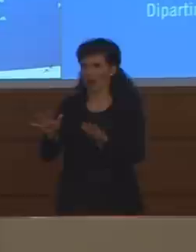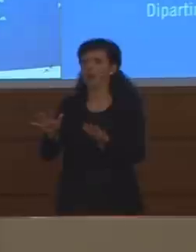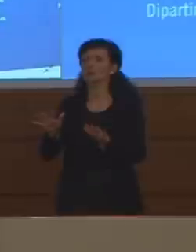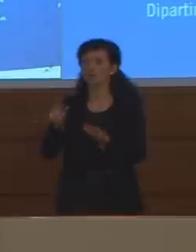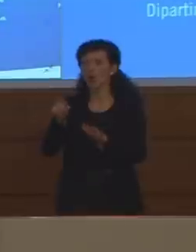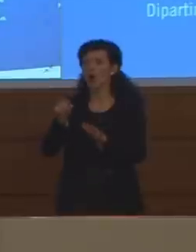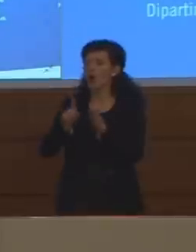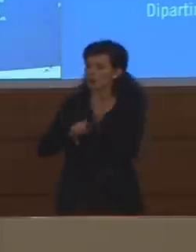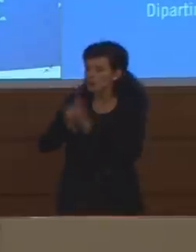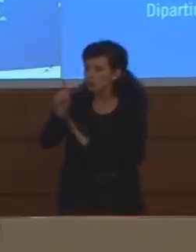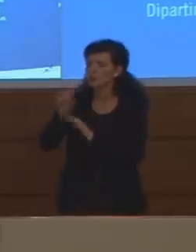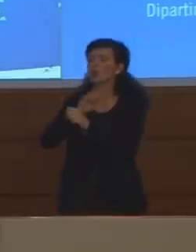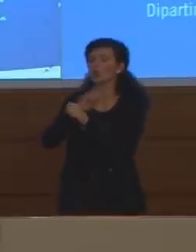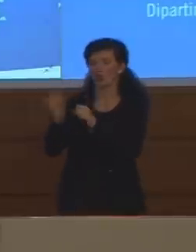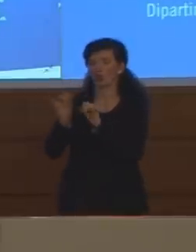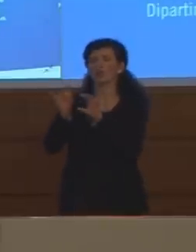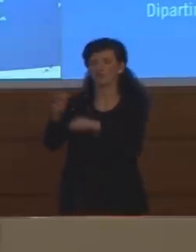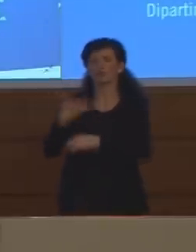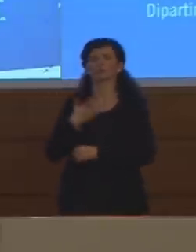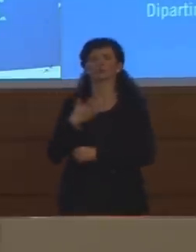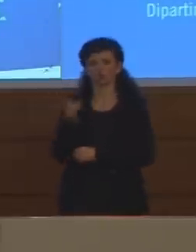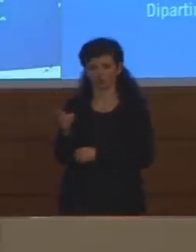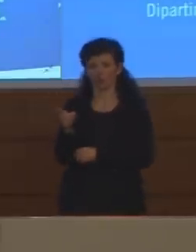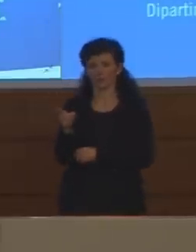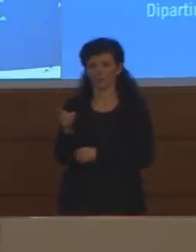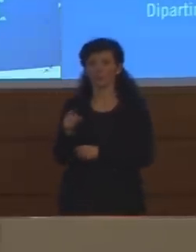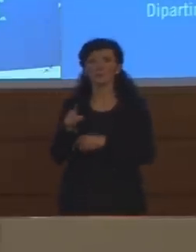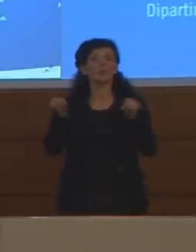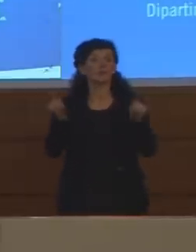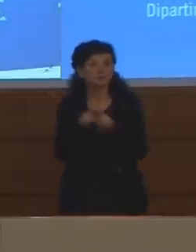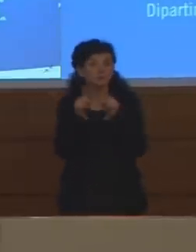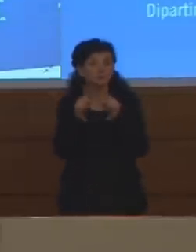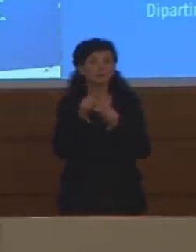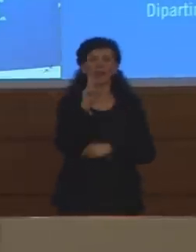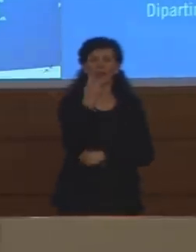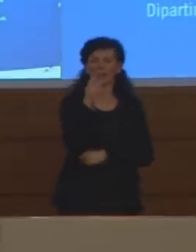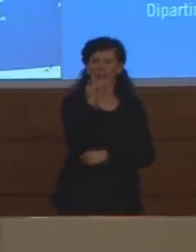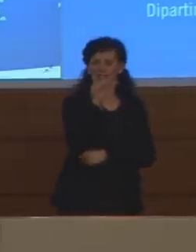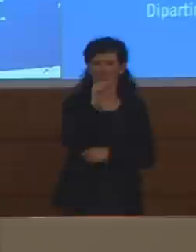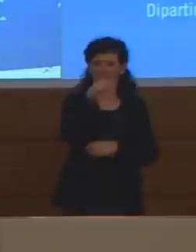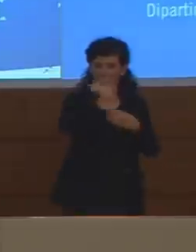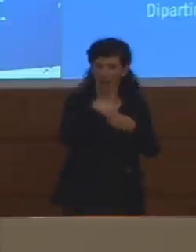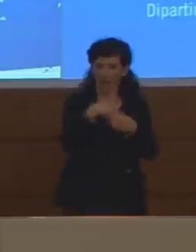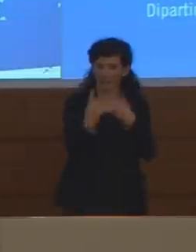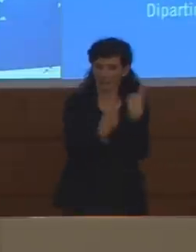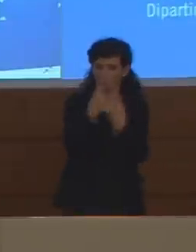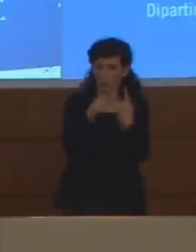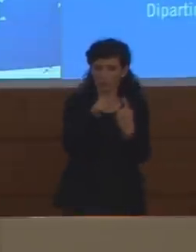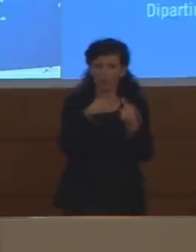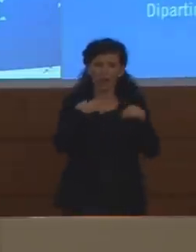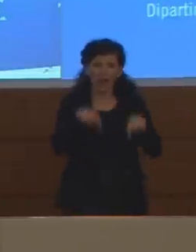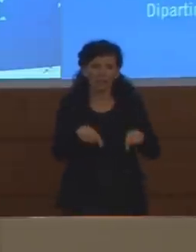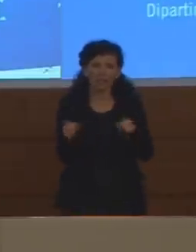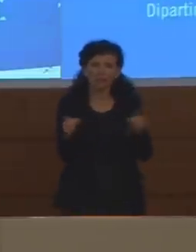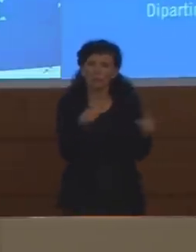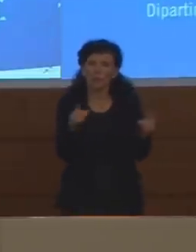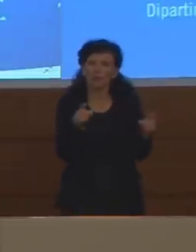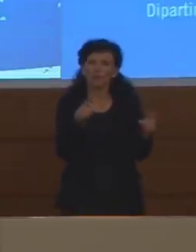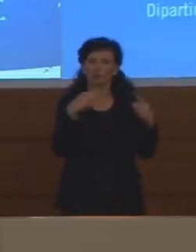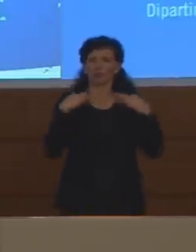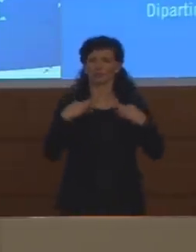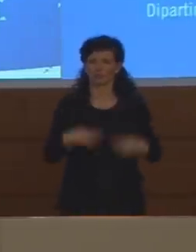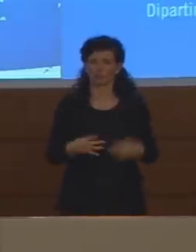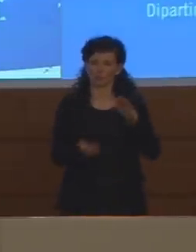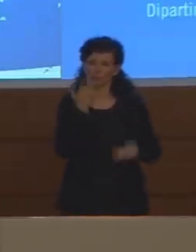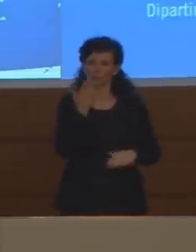positivo sappiamo anche che sull'RSA c'è in corso uno studio da parte dell'Istituto